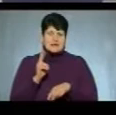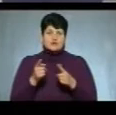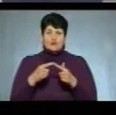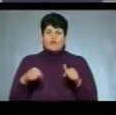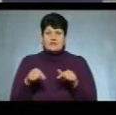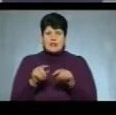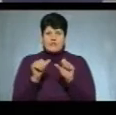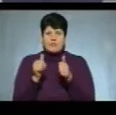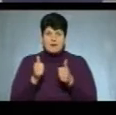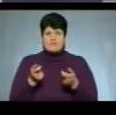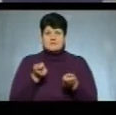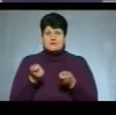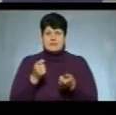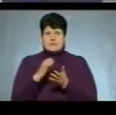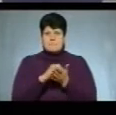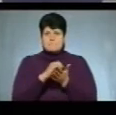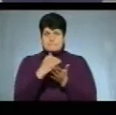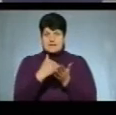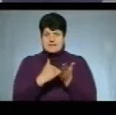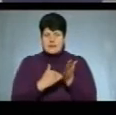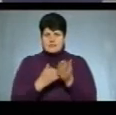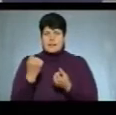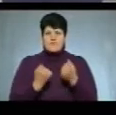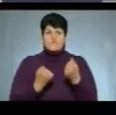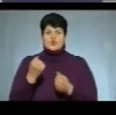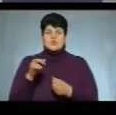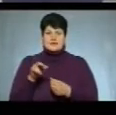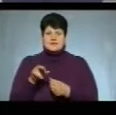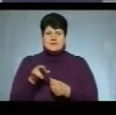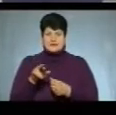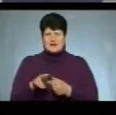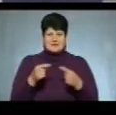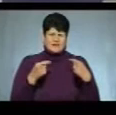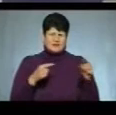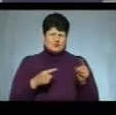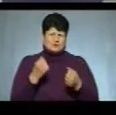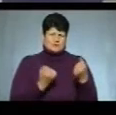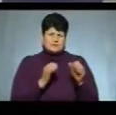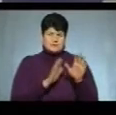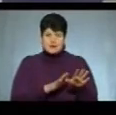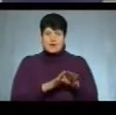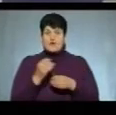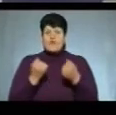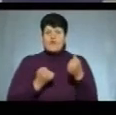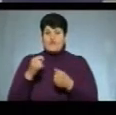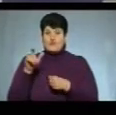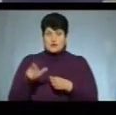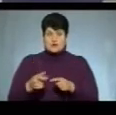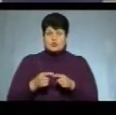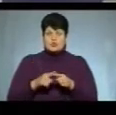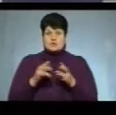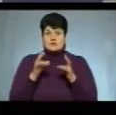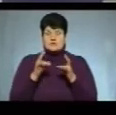оформляв адміністративні матеріали на водія іншого транспортного засобу. Водій цього вказаної транспортного